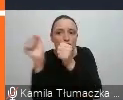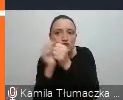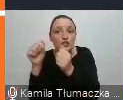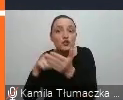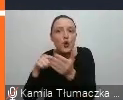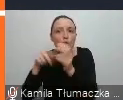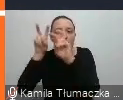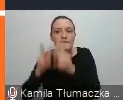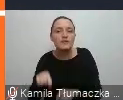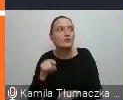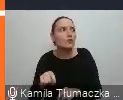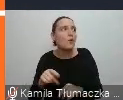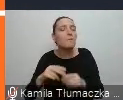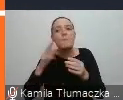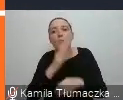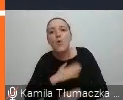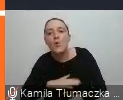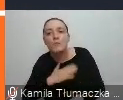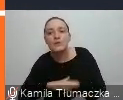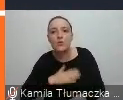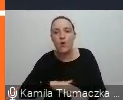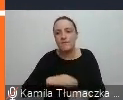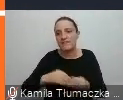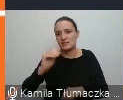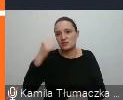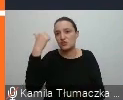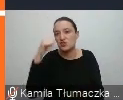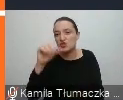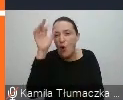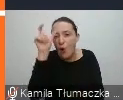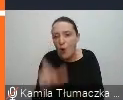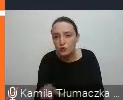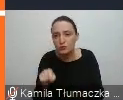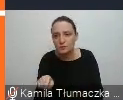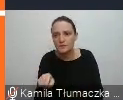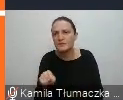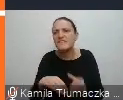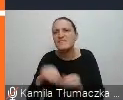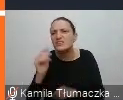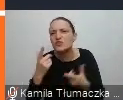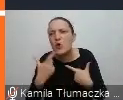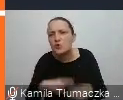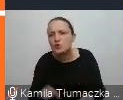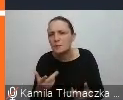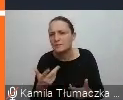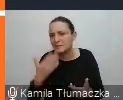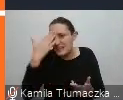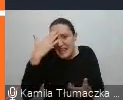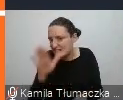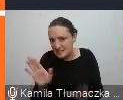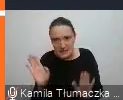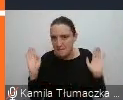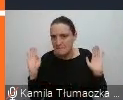podało sobie lub polubiło ponad 100 osób. Oczywiście większości tych osób nie znałam,